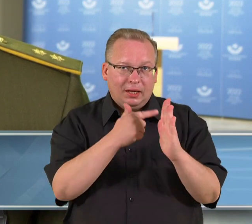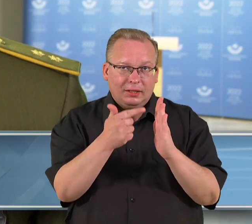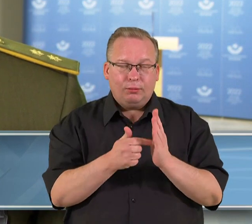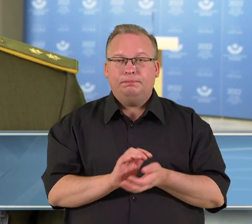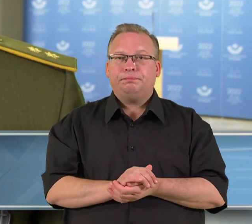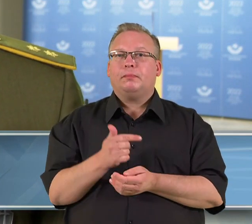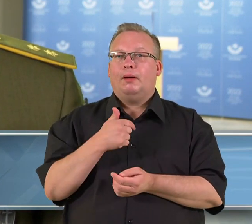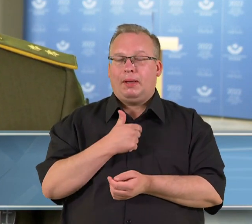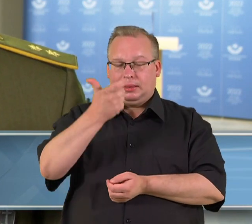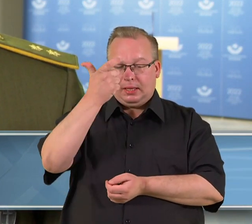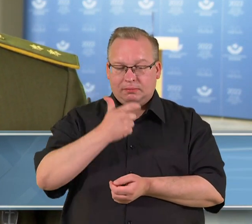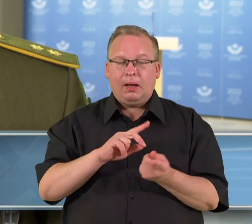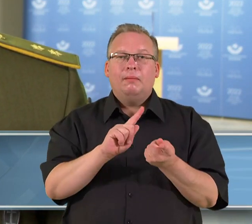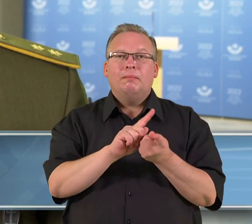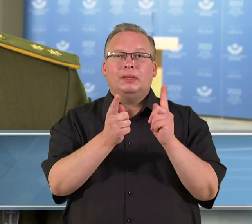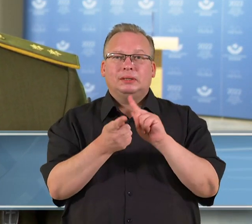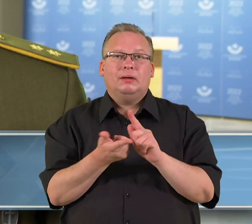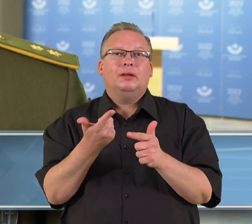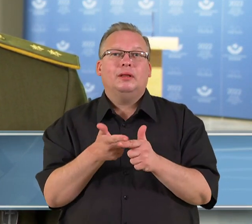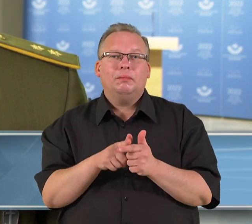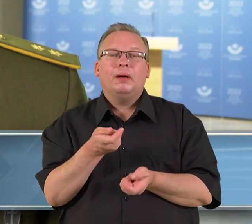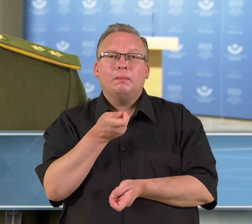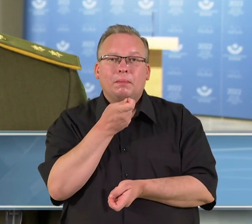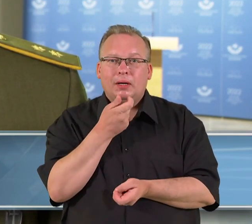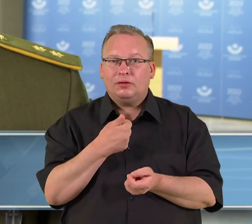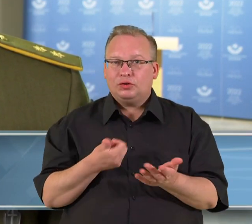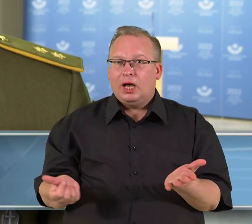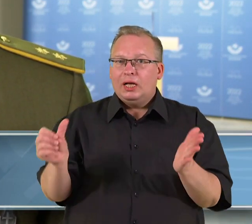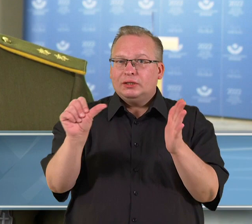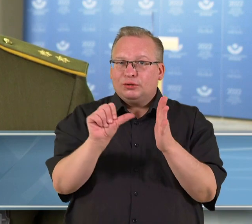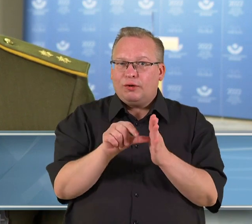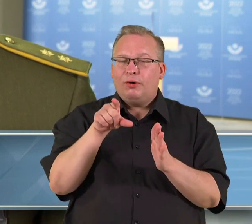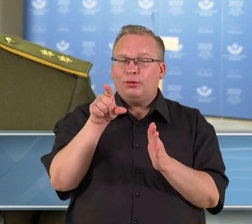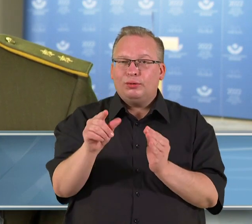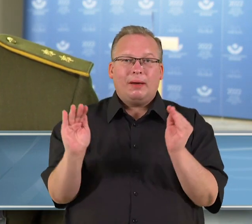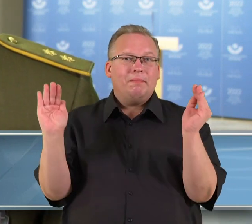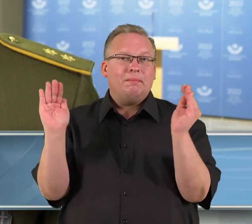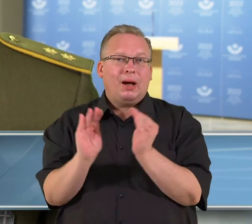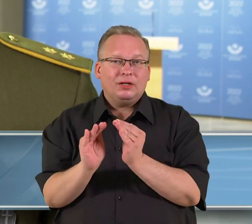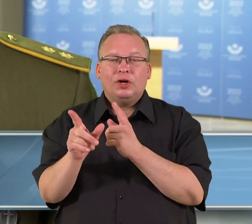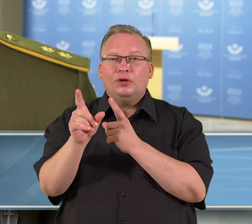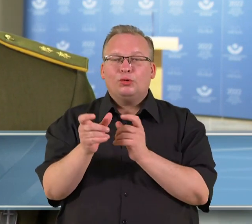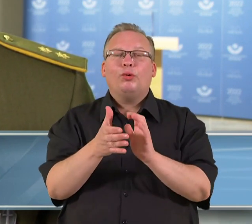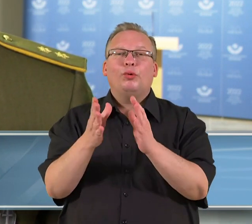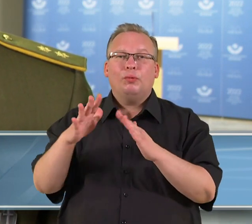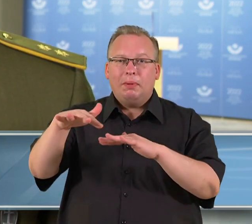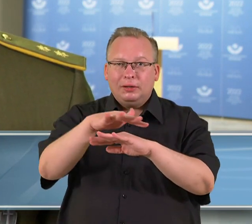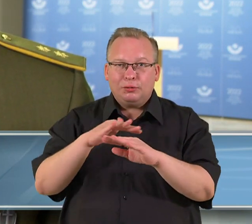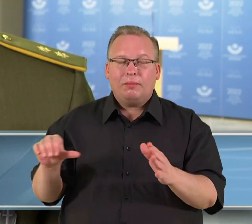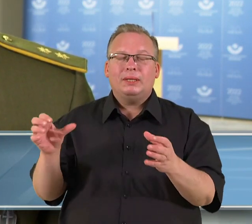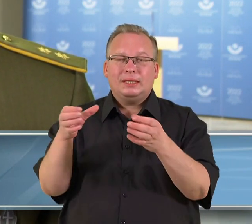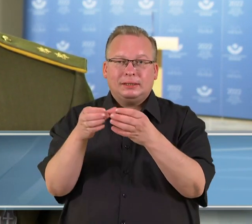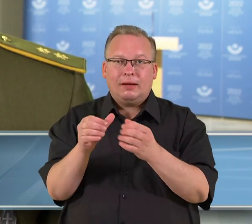asmeniškai, ko gero, pasikeis labai mažai, nes aš atstovauju tą nedidelę Šauliu bendruomenės dalį,